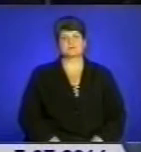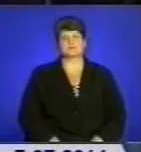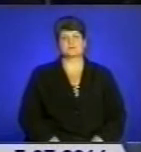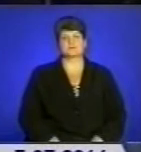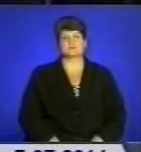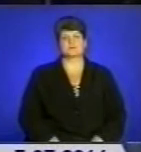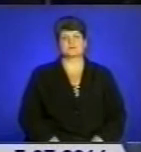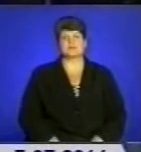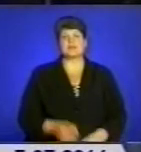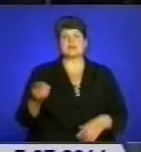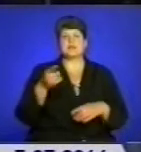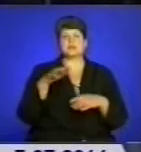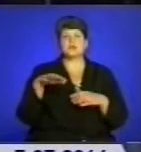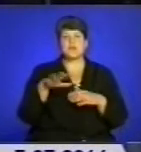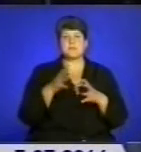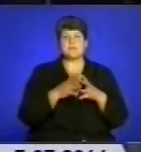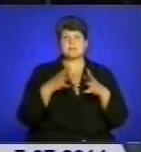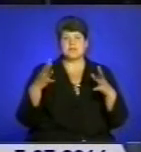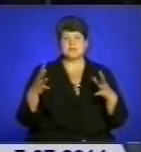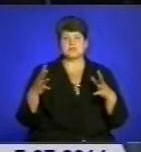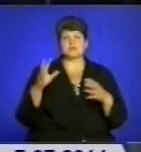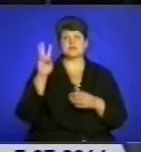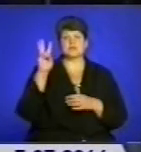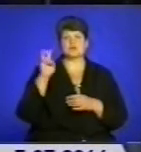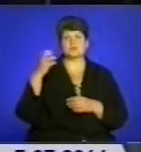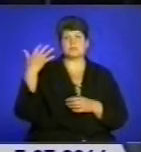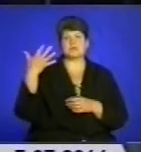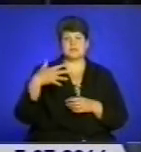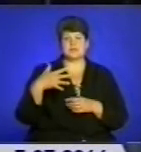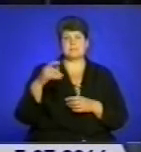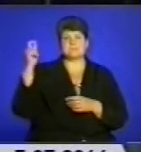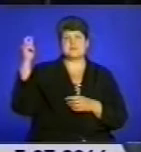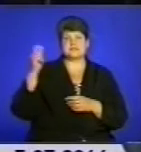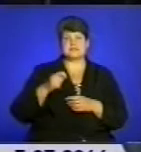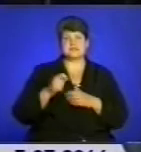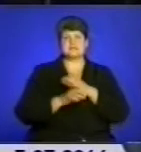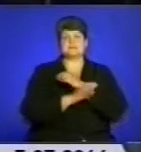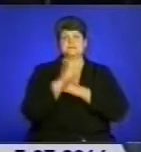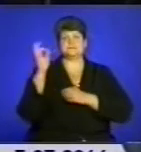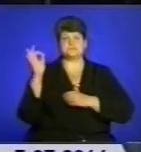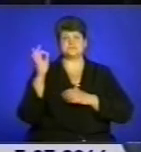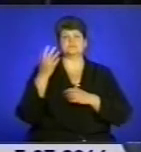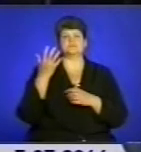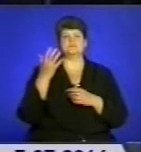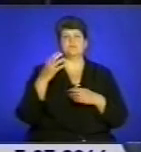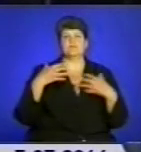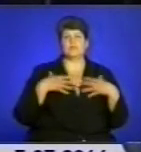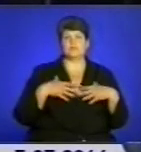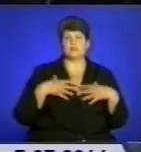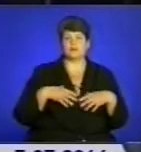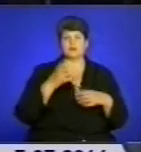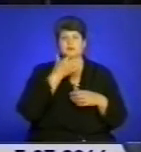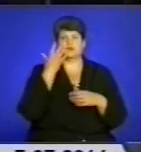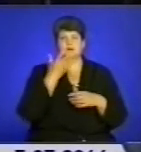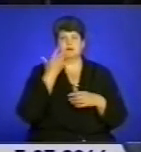На Тернопільщині більше 350 переселенців з Півдня та Південного Сходу України. Рятувальники займаються